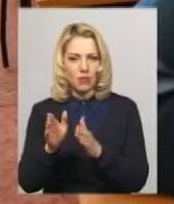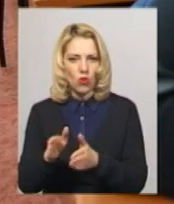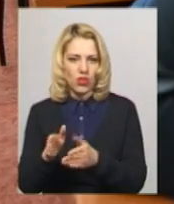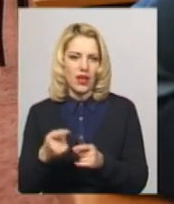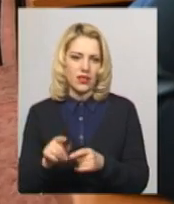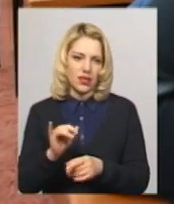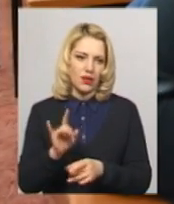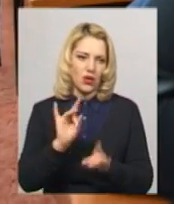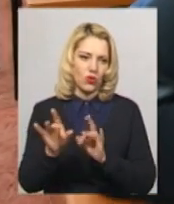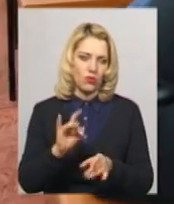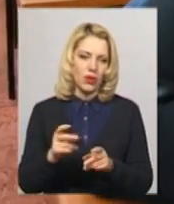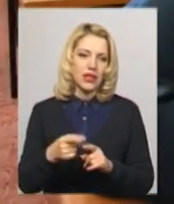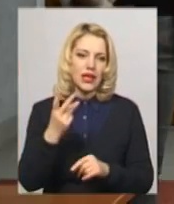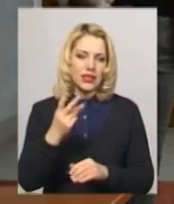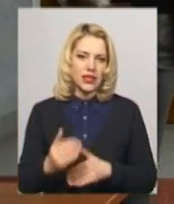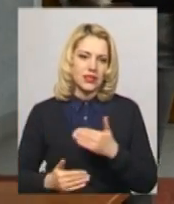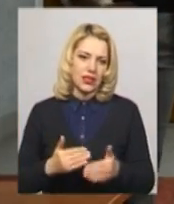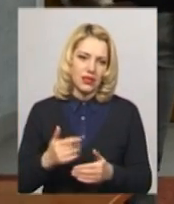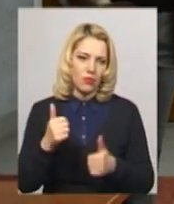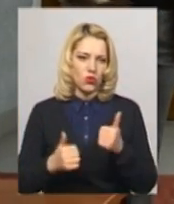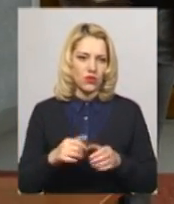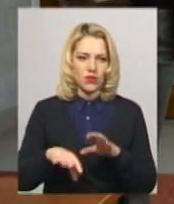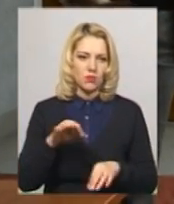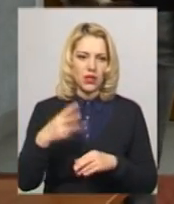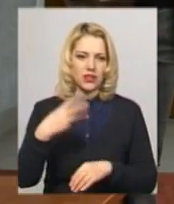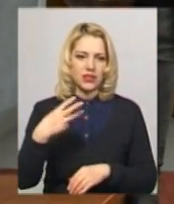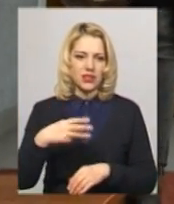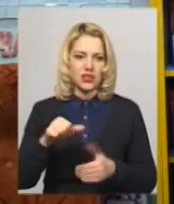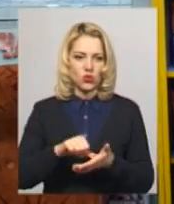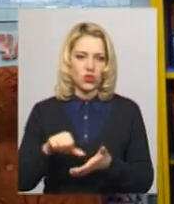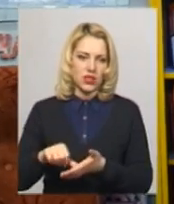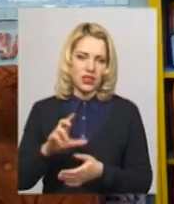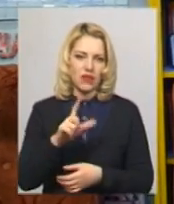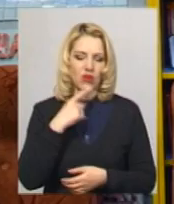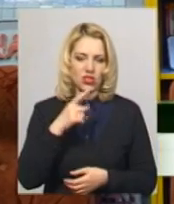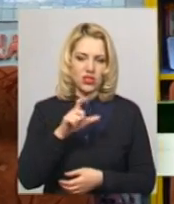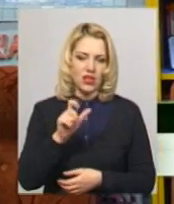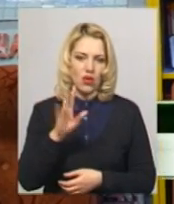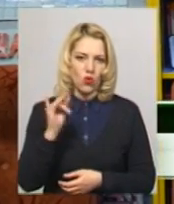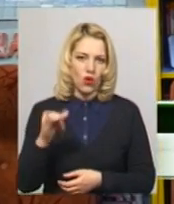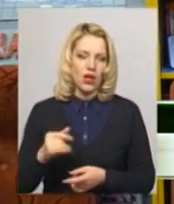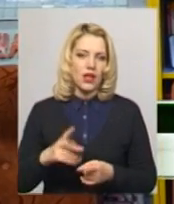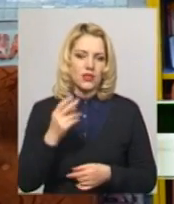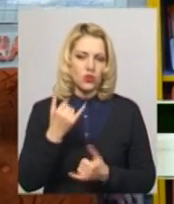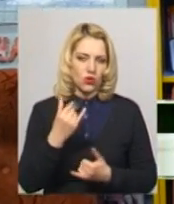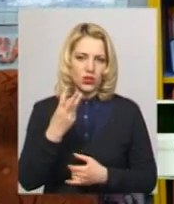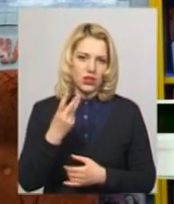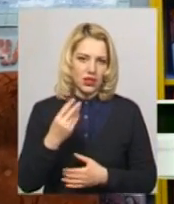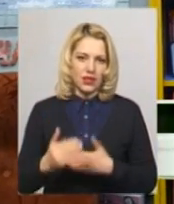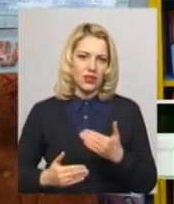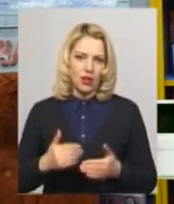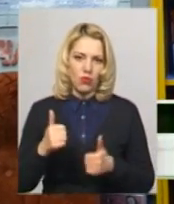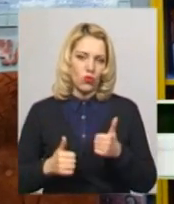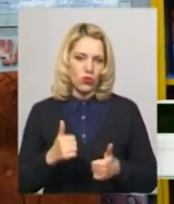її. На третій етап конкурсу відібрали 30 учасників, каже Наталя Зайко. Сьогодні на третій етап конкурсу до нас з